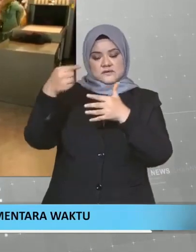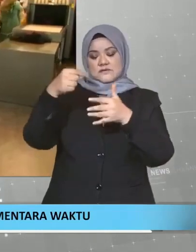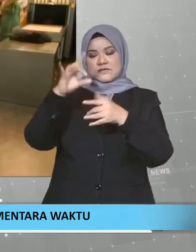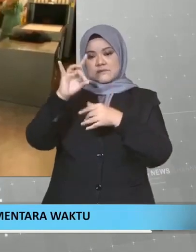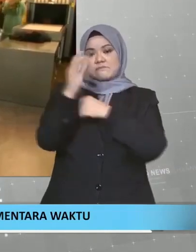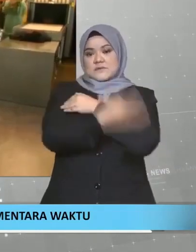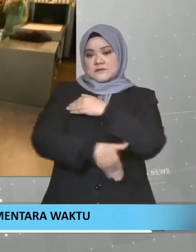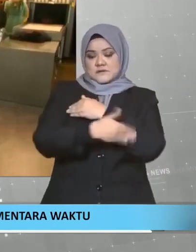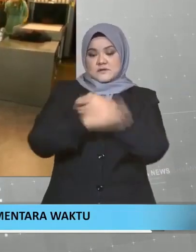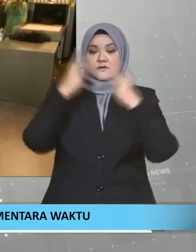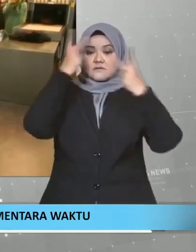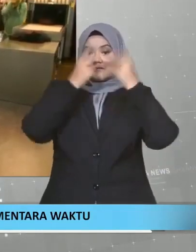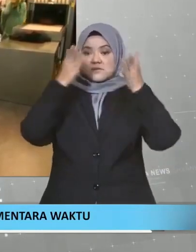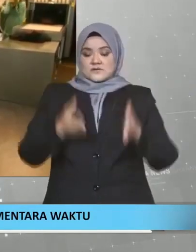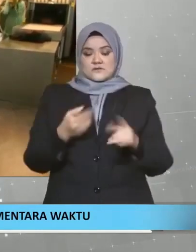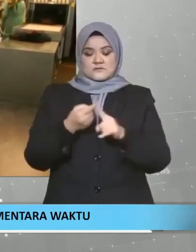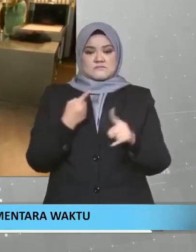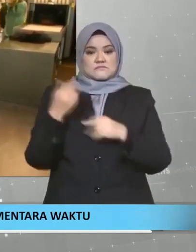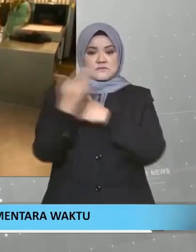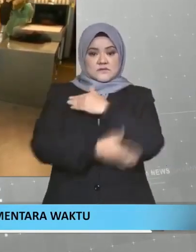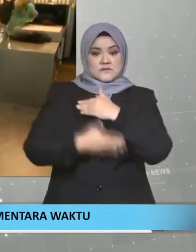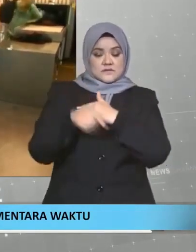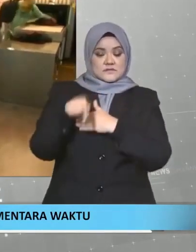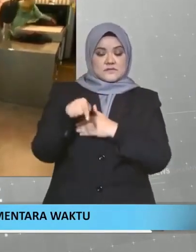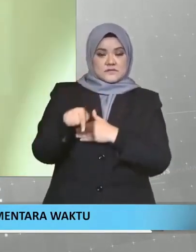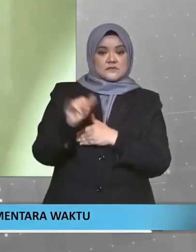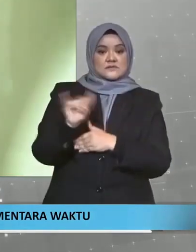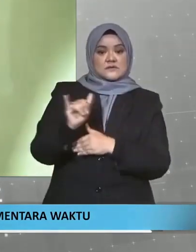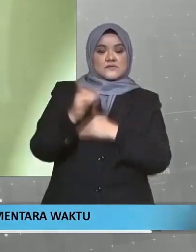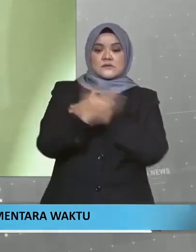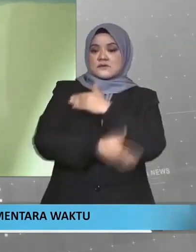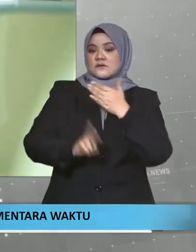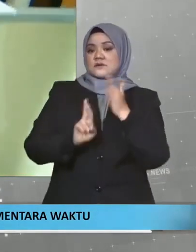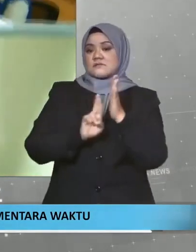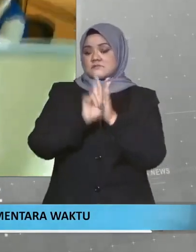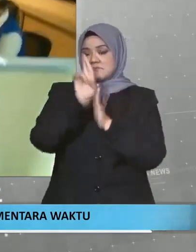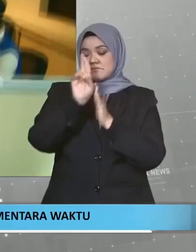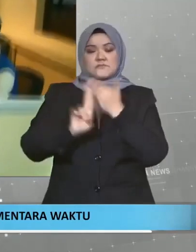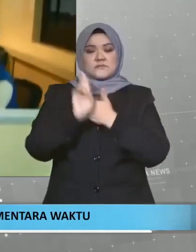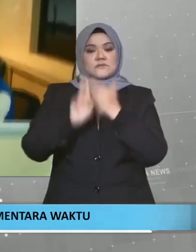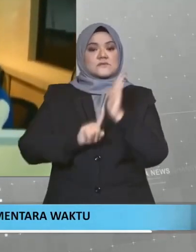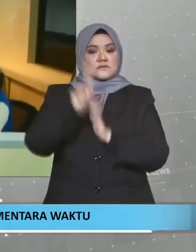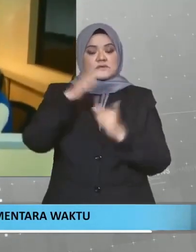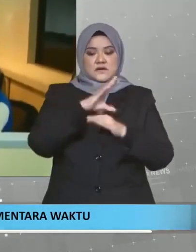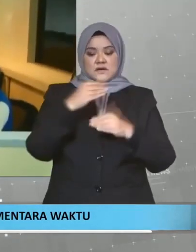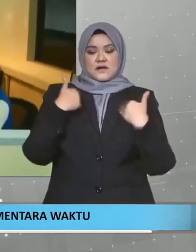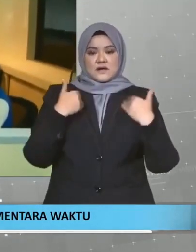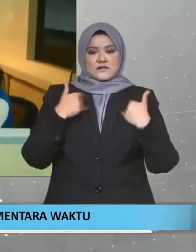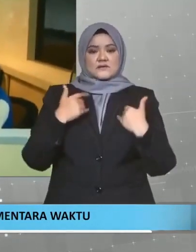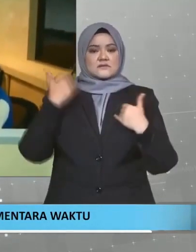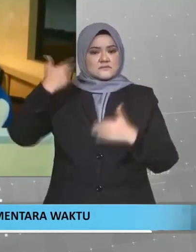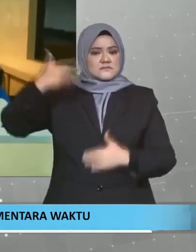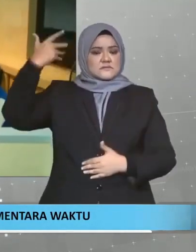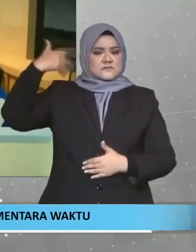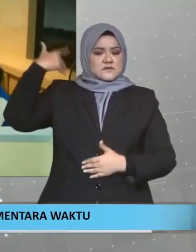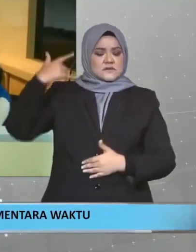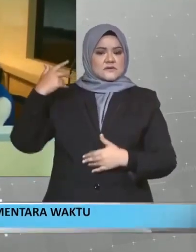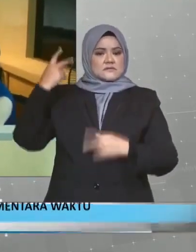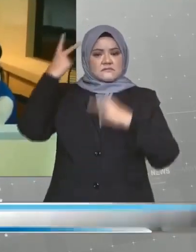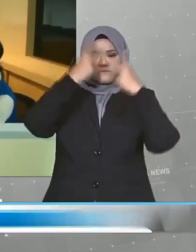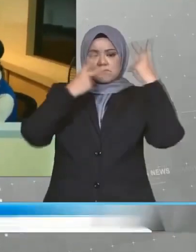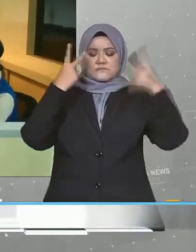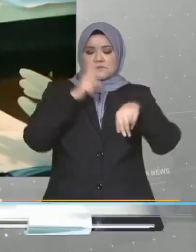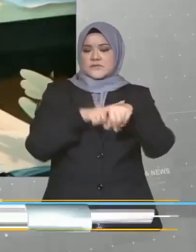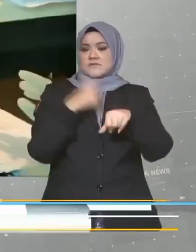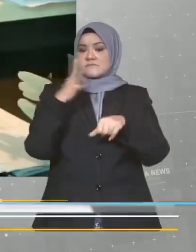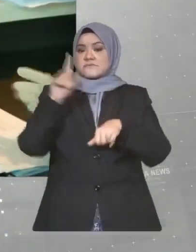Pelancong dari negara melaporkan penularan Omicron atau negara berisiko tinggi dan mempunyai sejarah perjalanan ke negara tersebut dalam